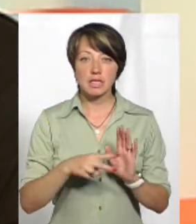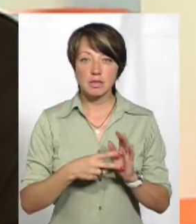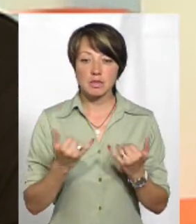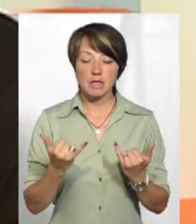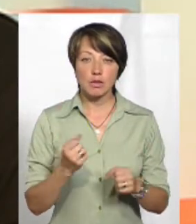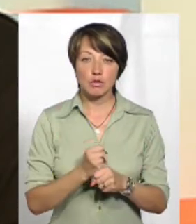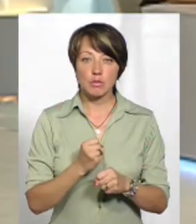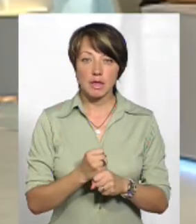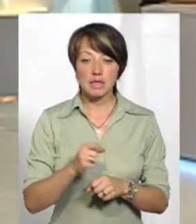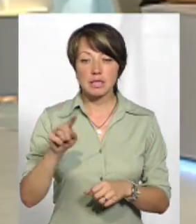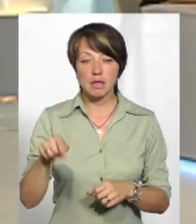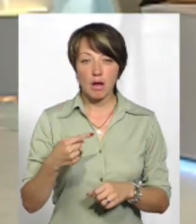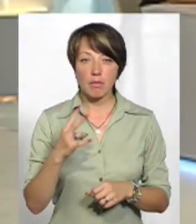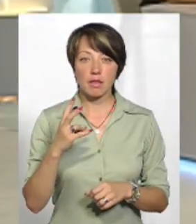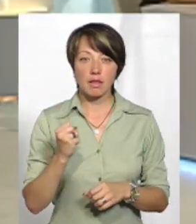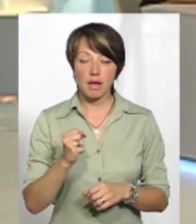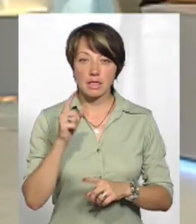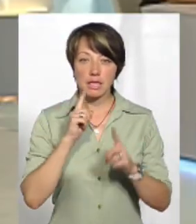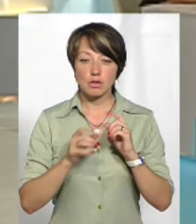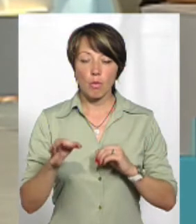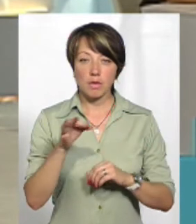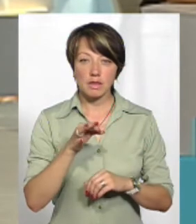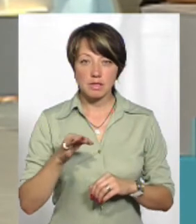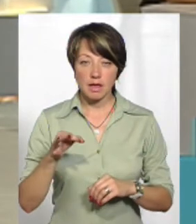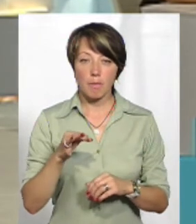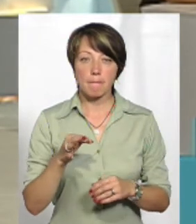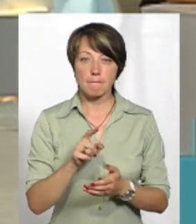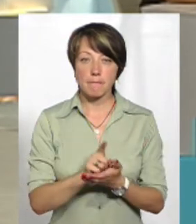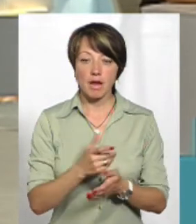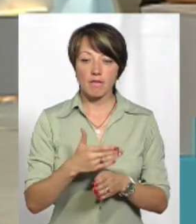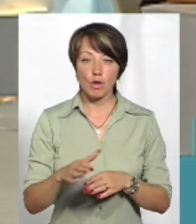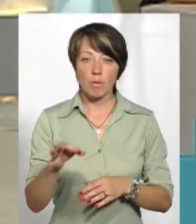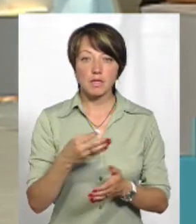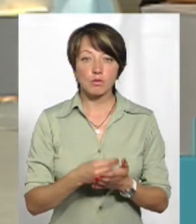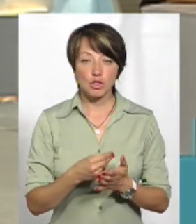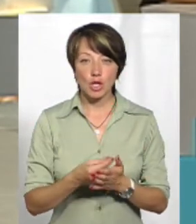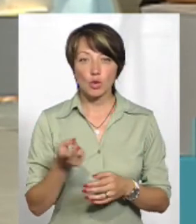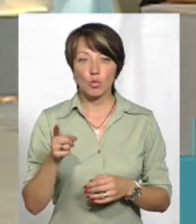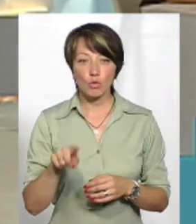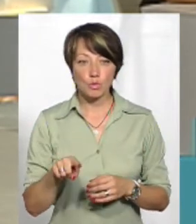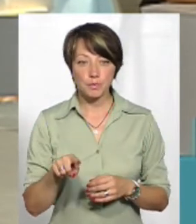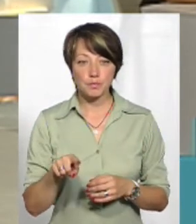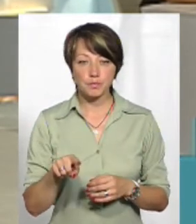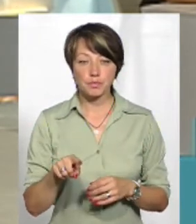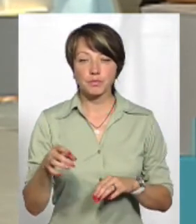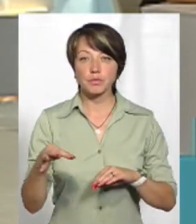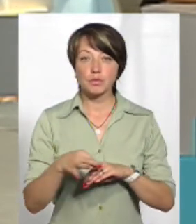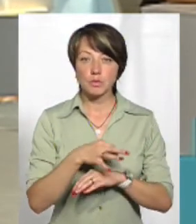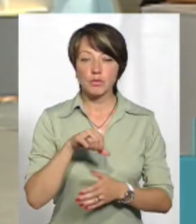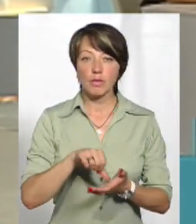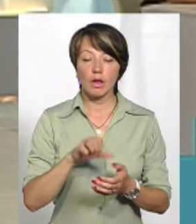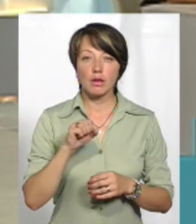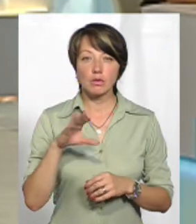ми зараз зробили запит на сесію обласної ради, нам має виділити обласний бюджет. Тому дружини